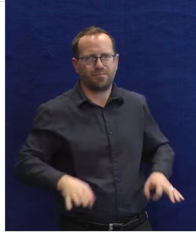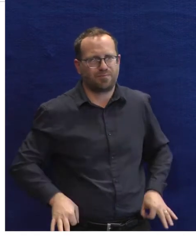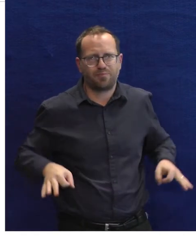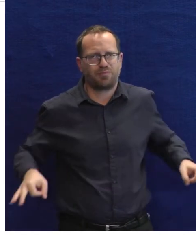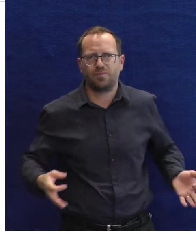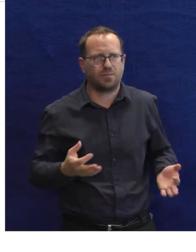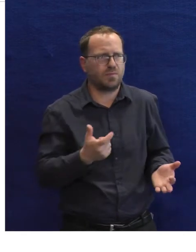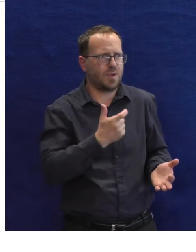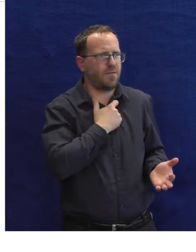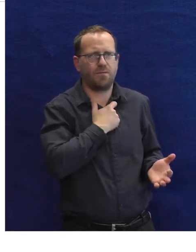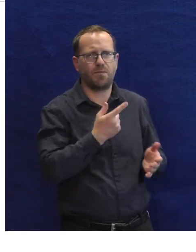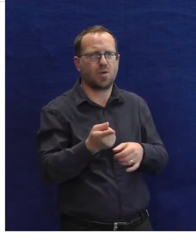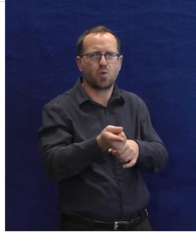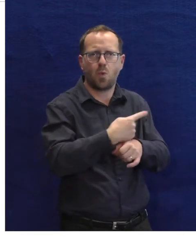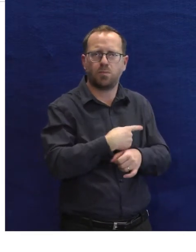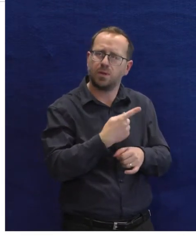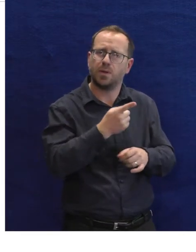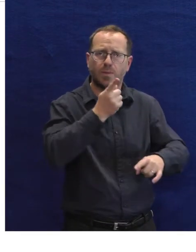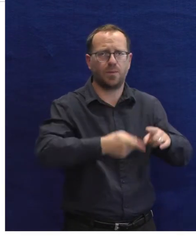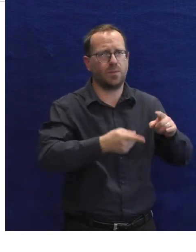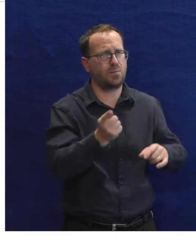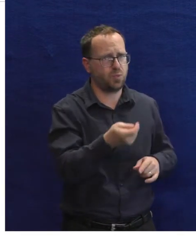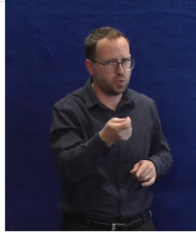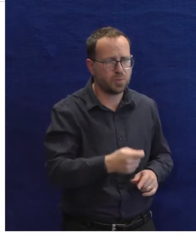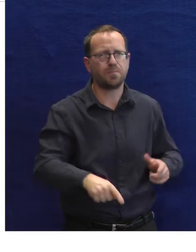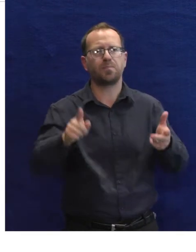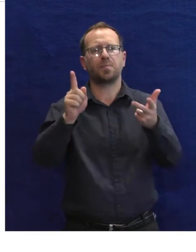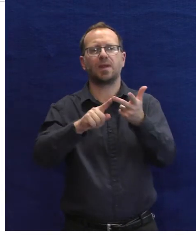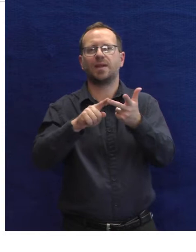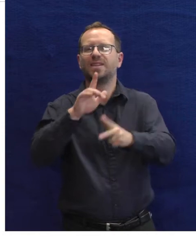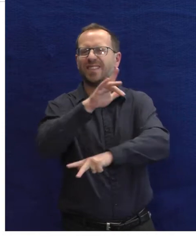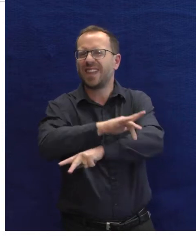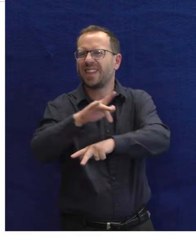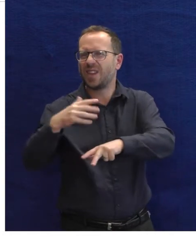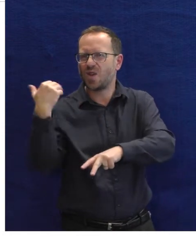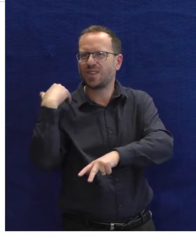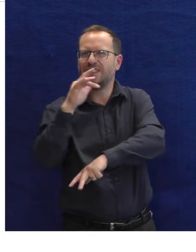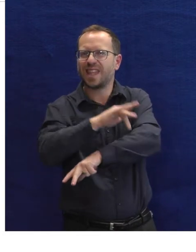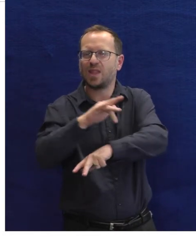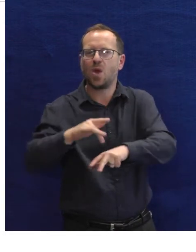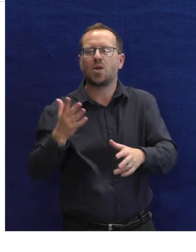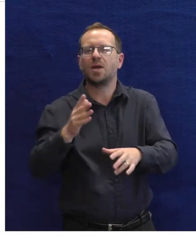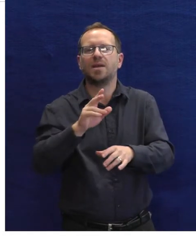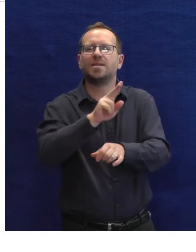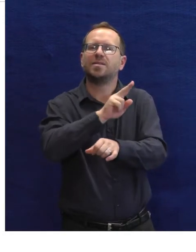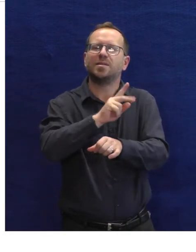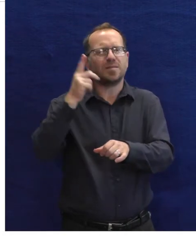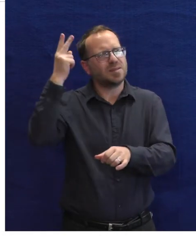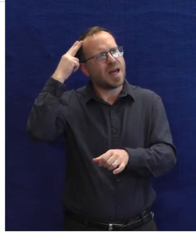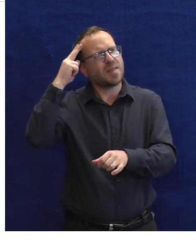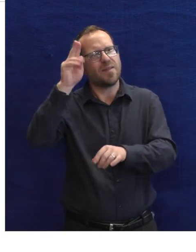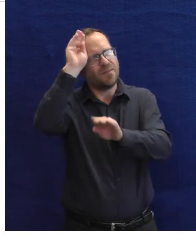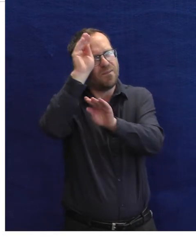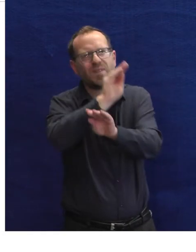obmíněvat, ale nechtějí je kupovat. A jsou tam i zejména seniori, kteří jaksi propadli vyhláškou,